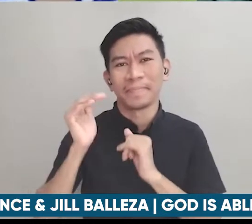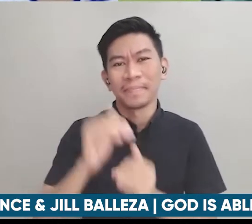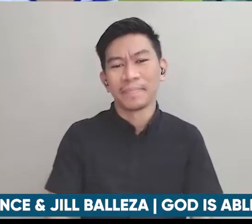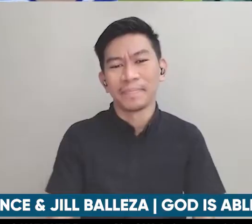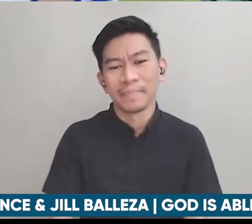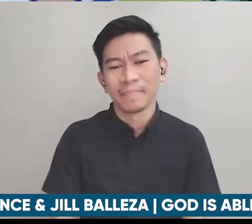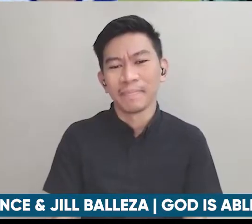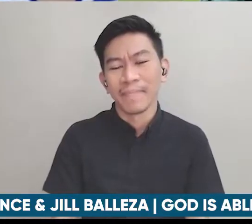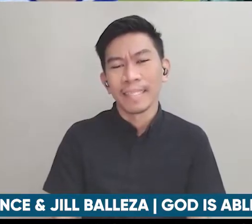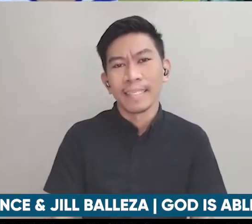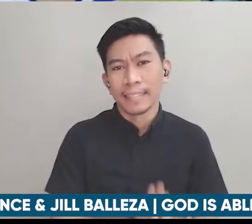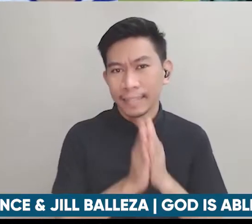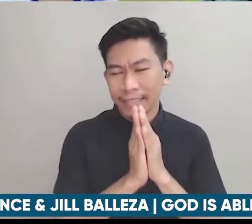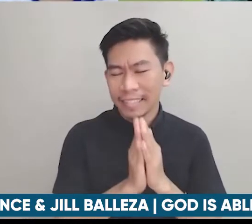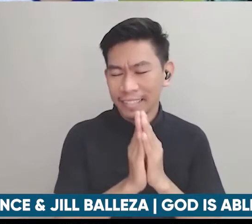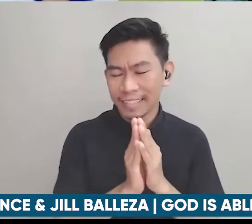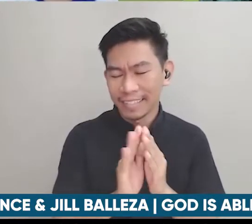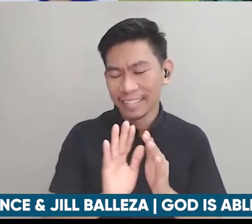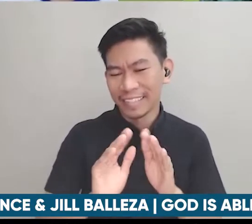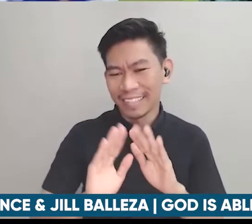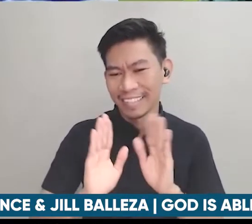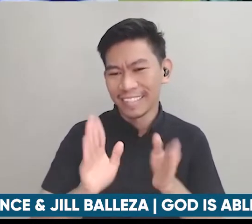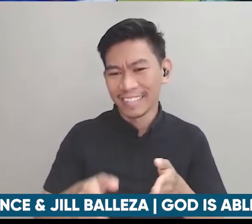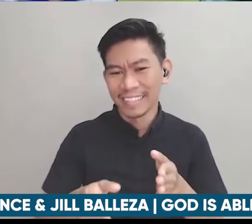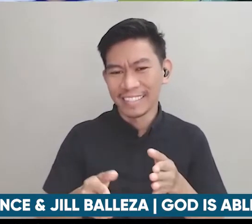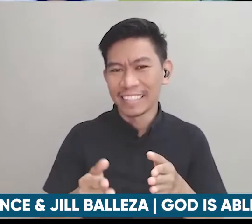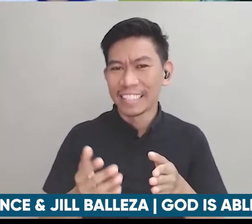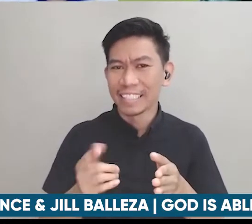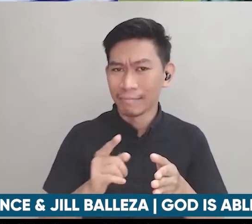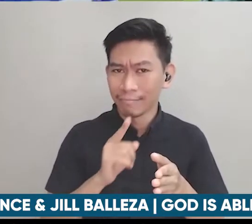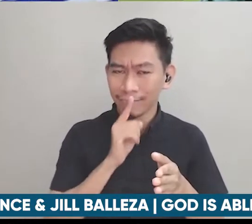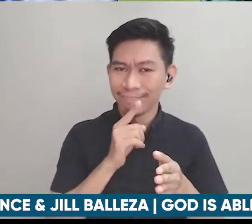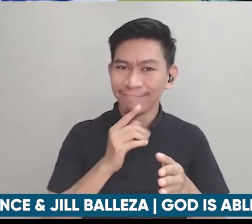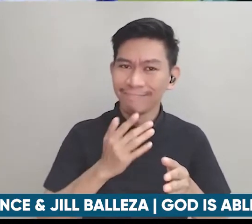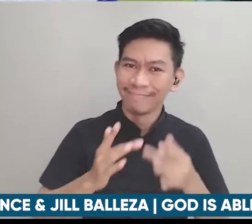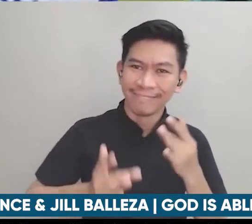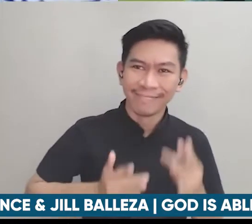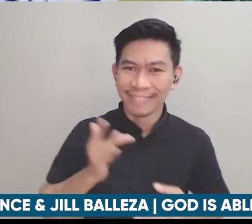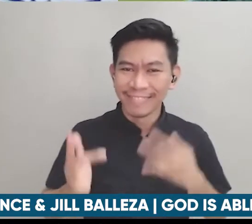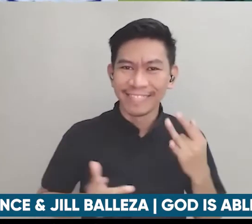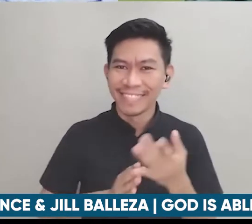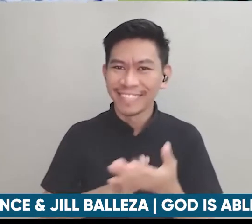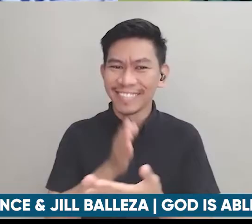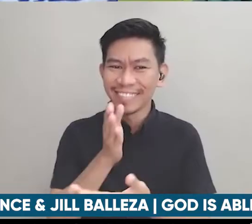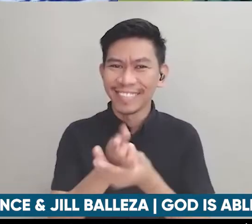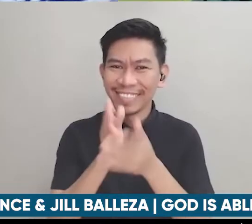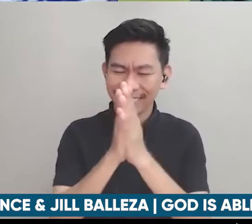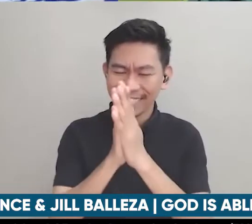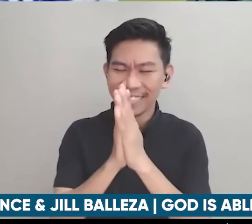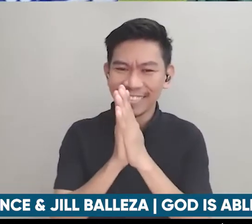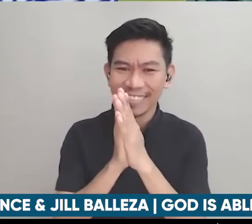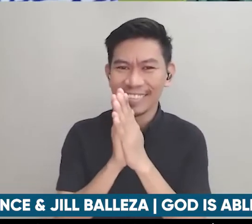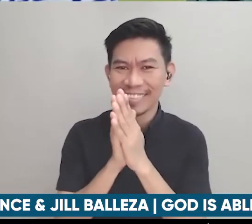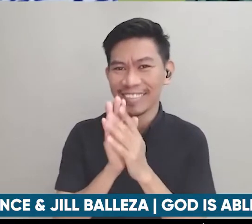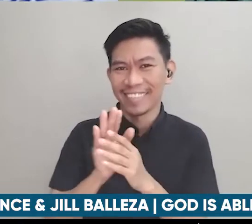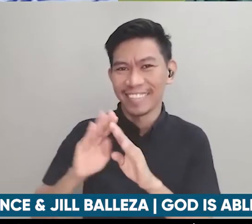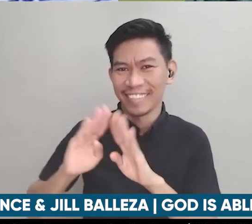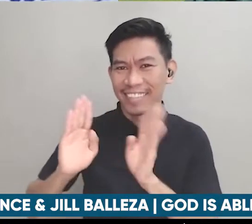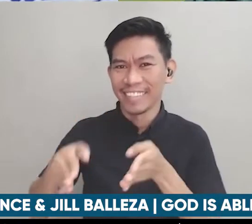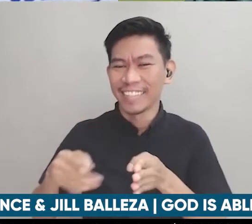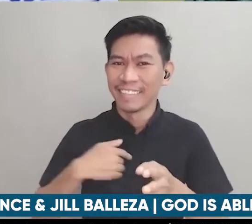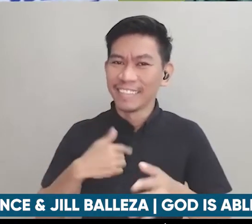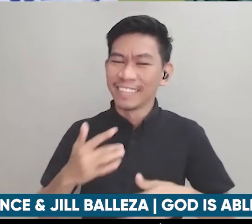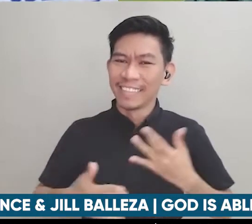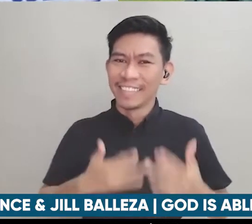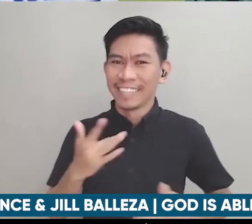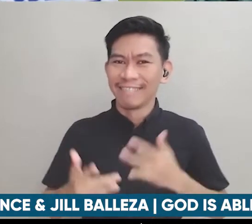certainly pray for that home it will be our joy to visit that one time and to pray over the place nakakatuwa we are so